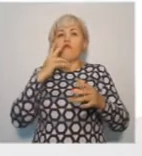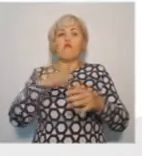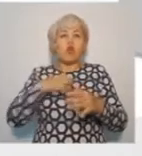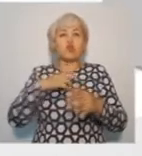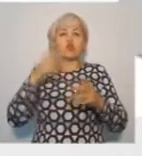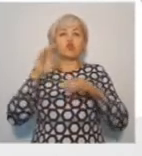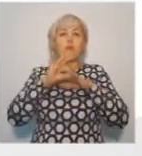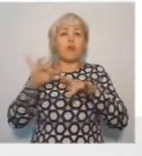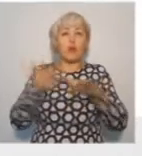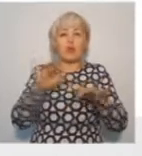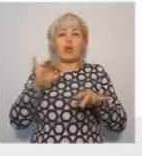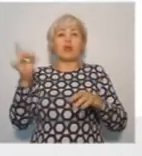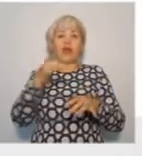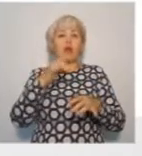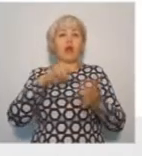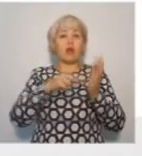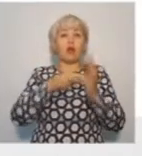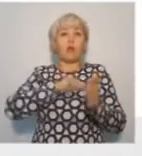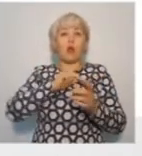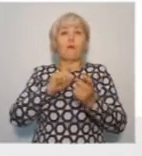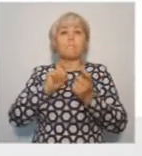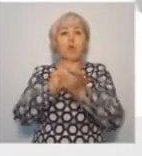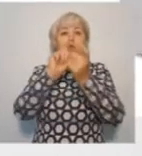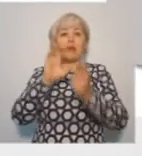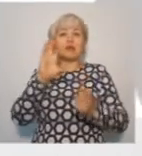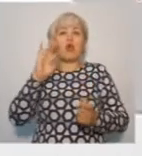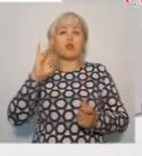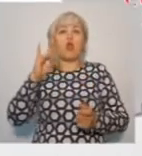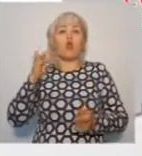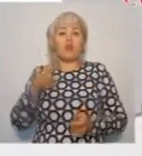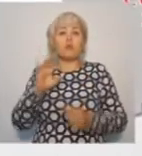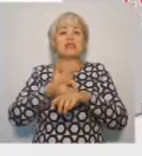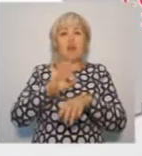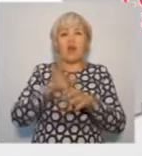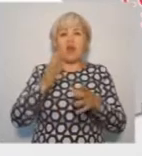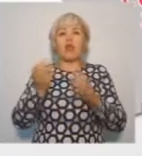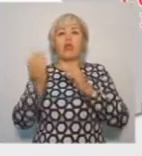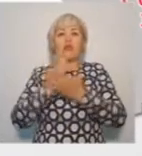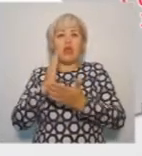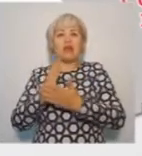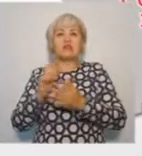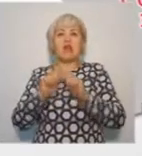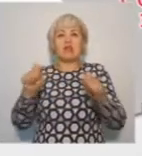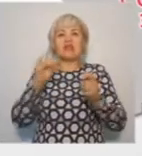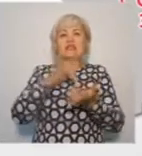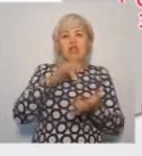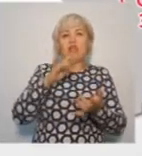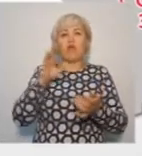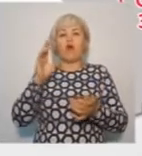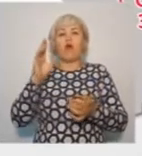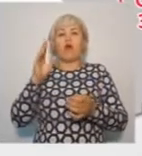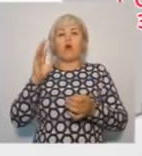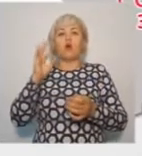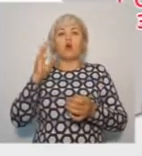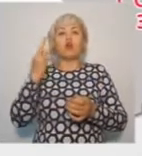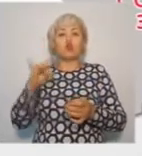Важнейшим мероприятием регионального проекта «Борьба с онкологическими заболеваниями» является открытие центров онкологической помощи на базе медицинских организаций,